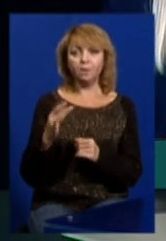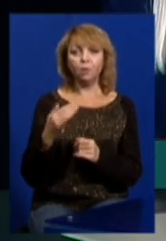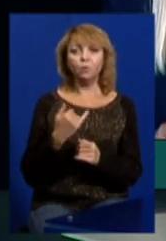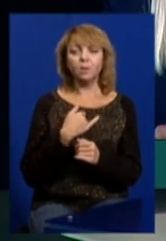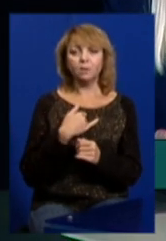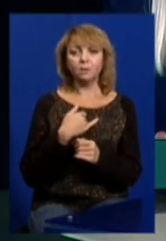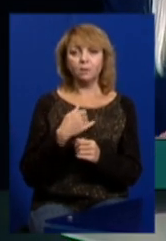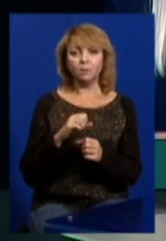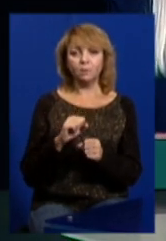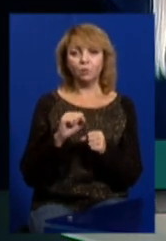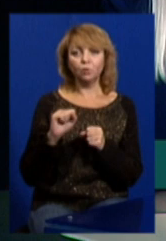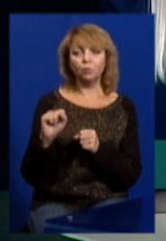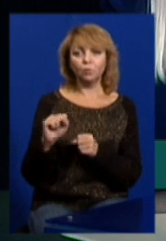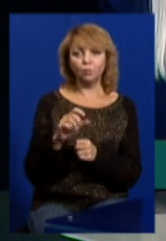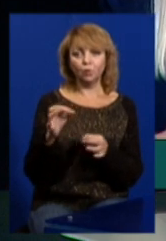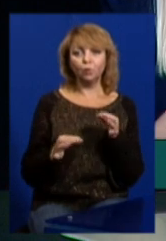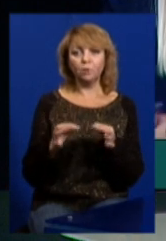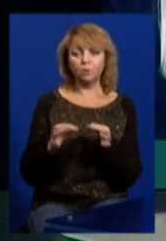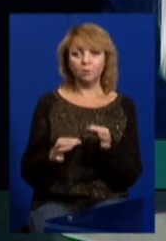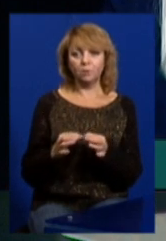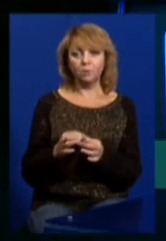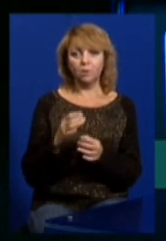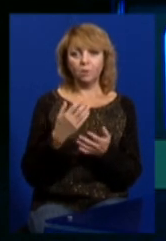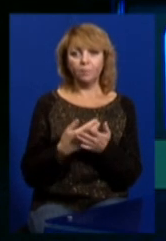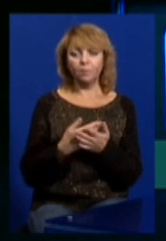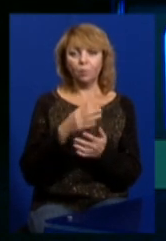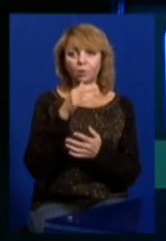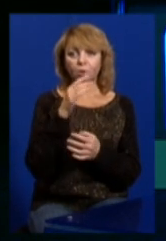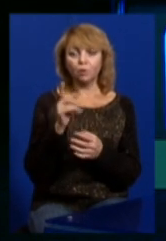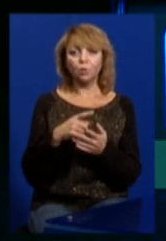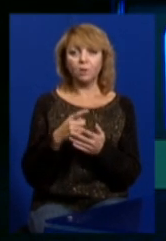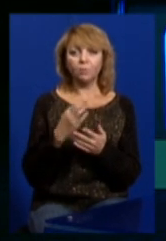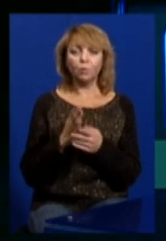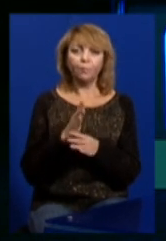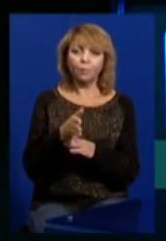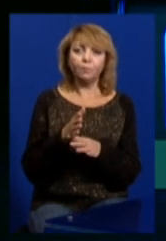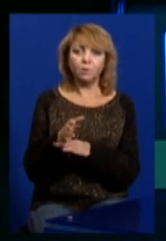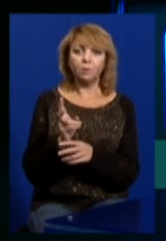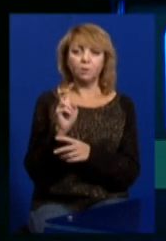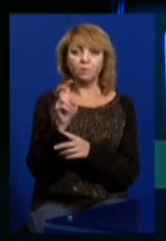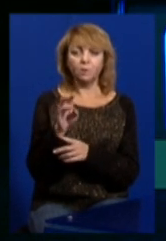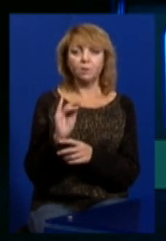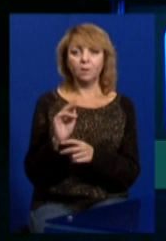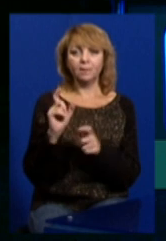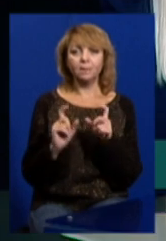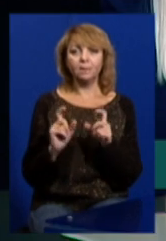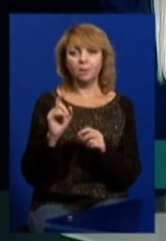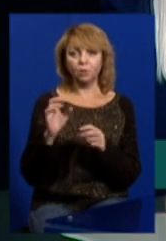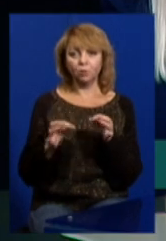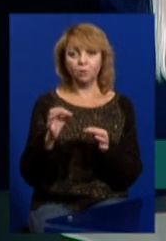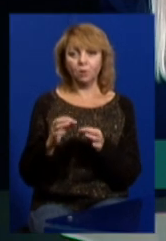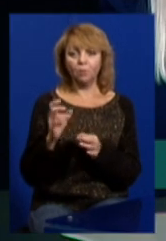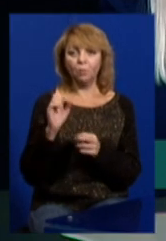обезпечені взагалі суди? Навіть от коли журналісти просто від відвідувачі ходять на засідання. Чи можуть вони